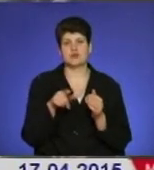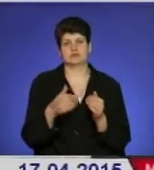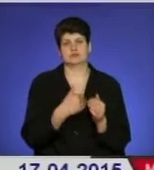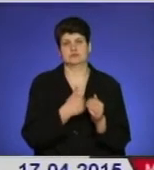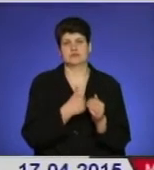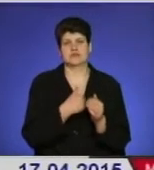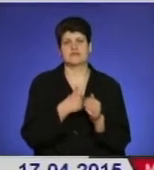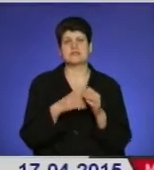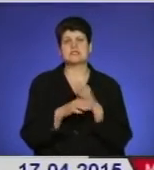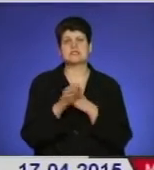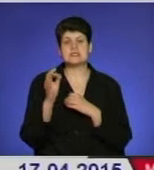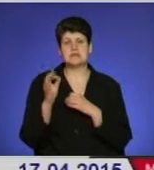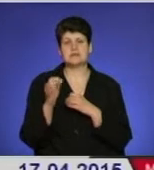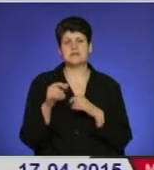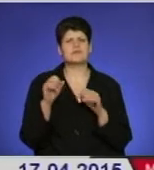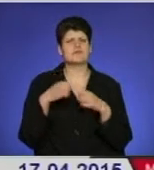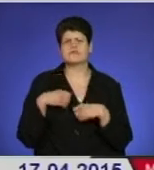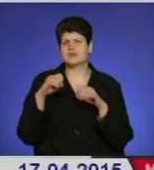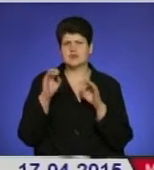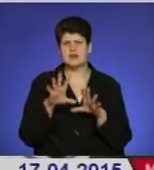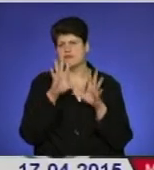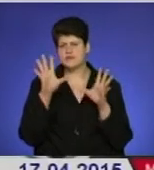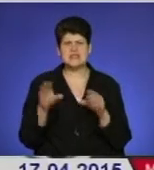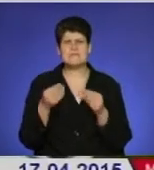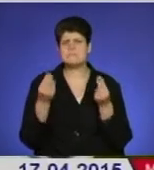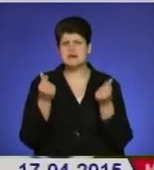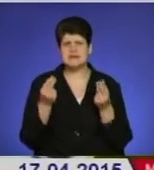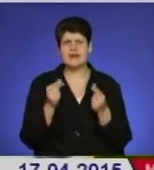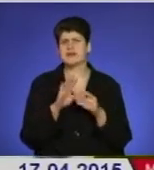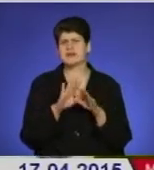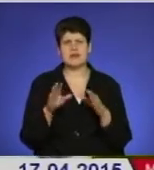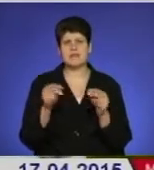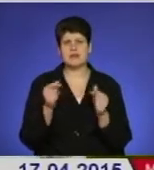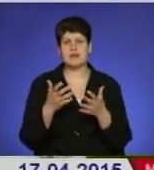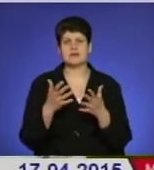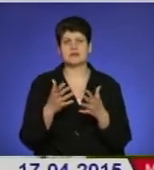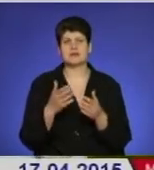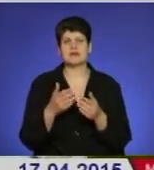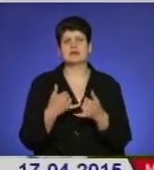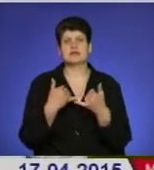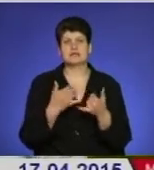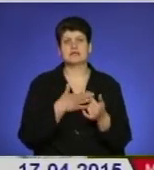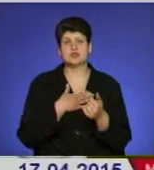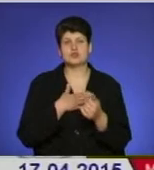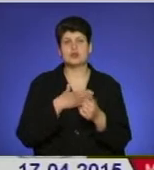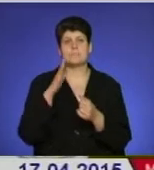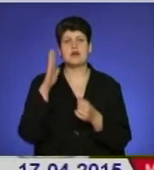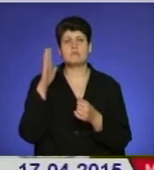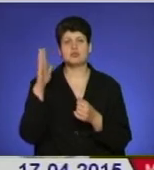Схід. Він пожертвував всіма своїми благами, як матеріальними, так і нематеріальними, заради нашого майбутнього,